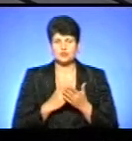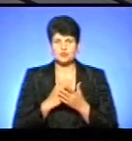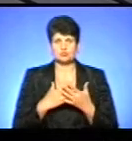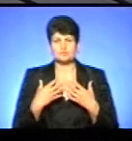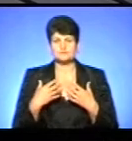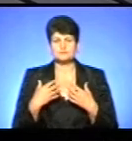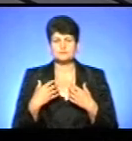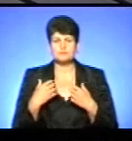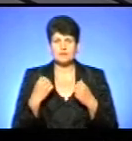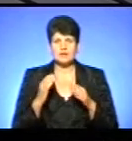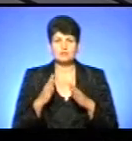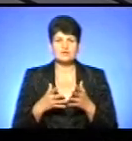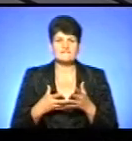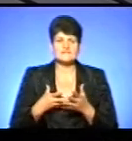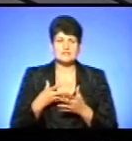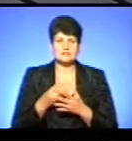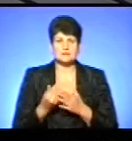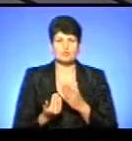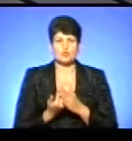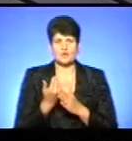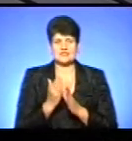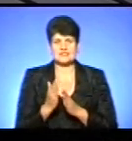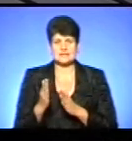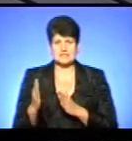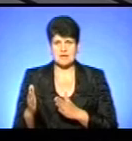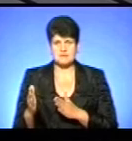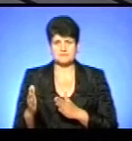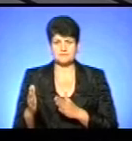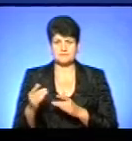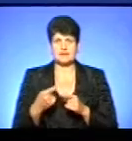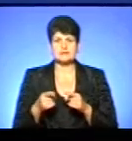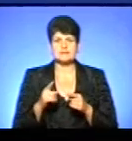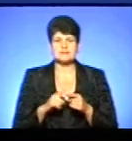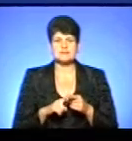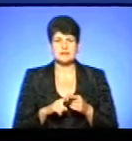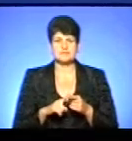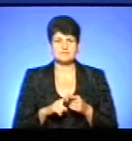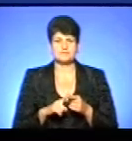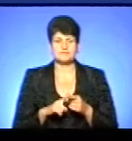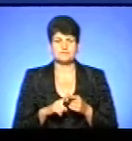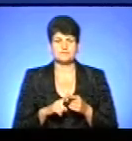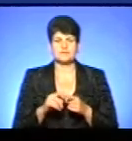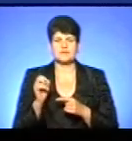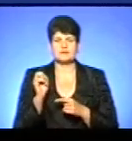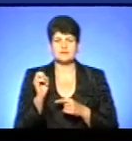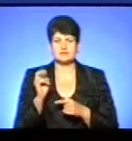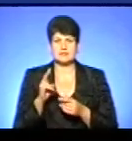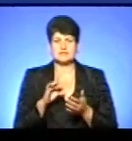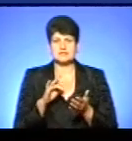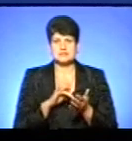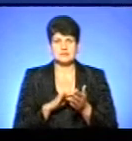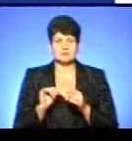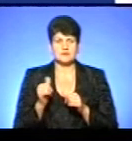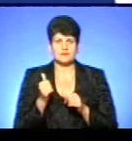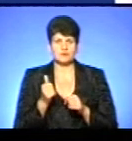'я, який буде фінансуватися зовсім по новій системі фінансування, це 12 центрів первинних медико